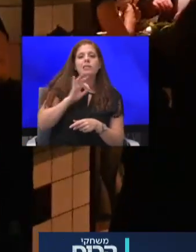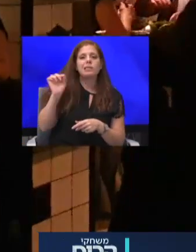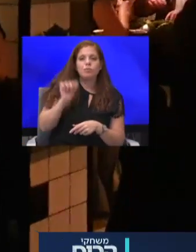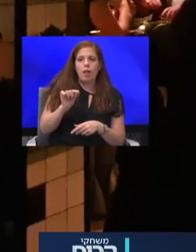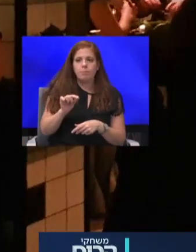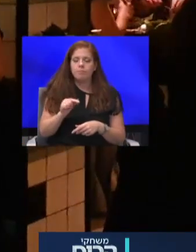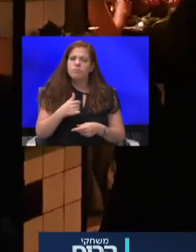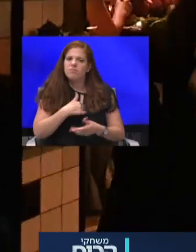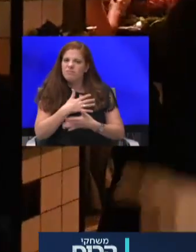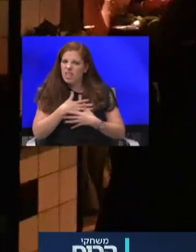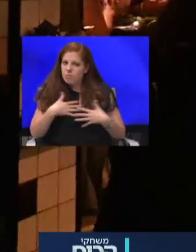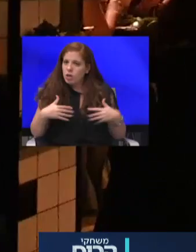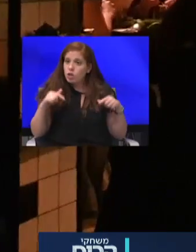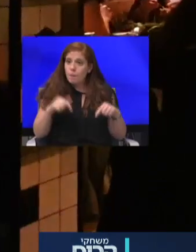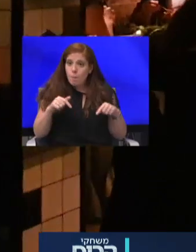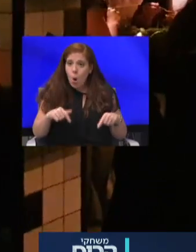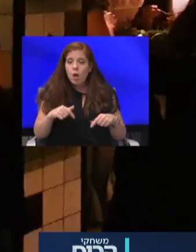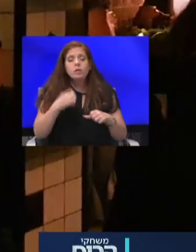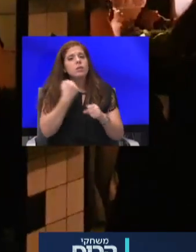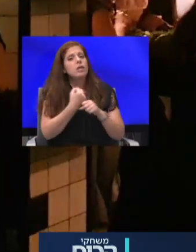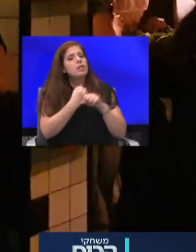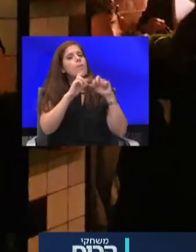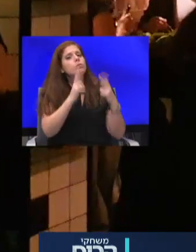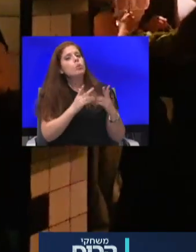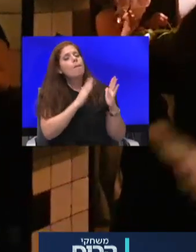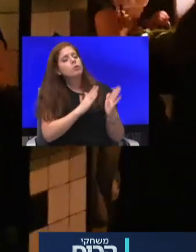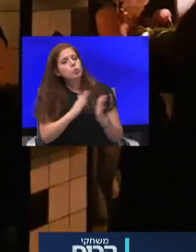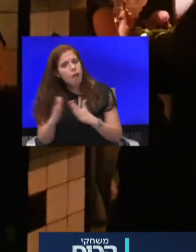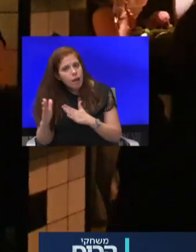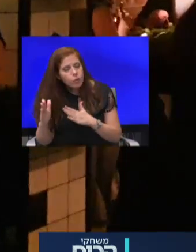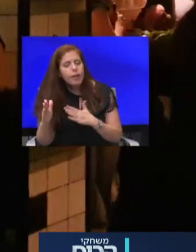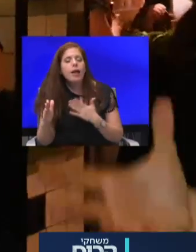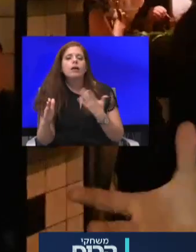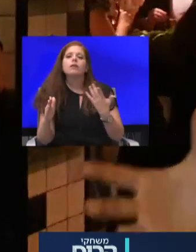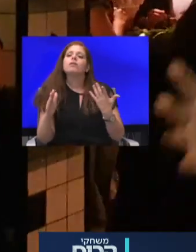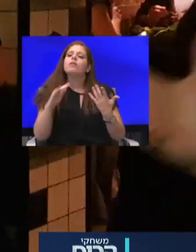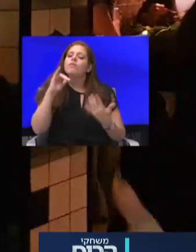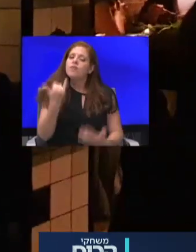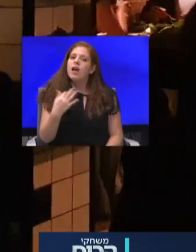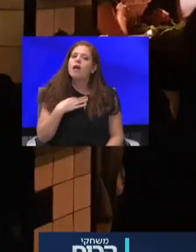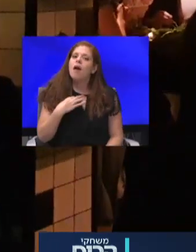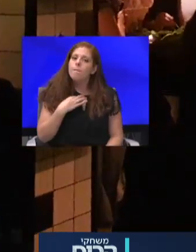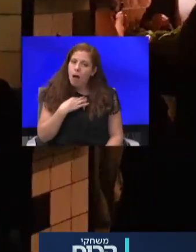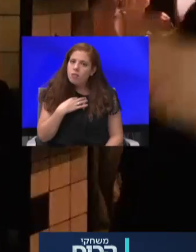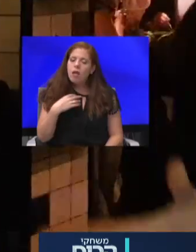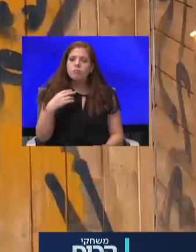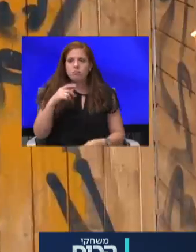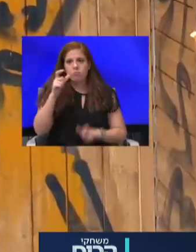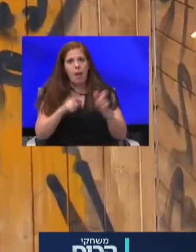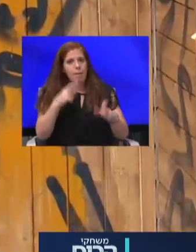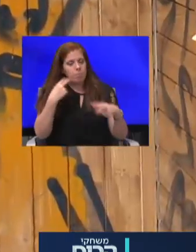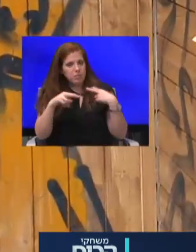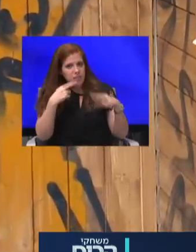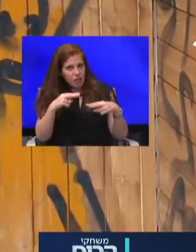זה נעשה בצורה מסודרת יותר, וכן אכפת להם מהמסעדנים ומהעסקים